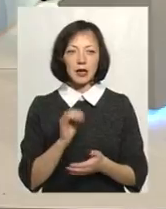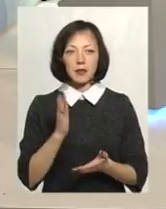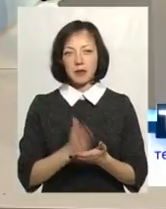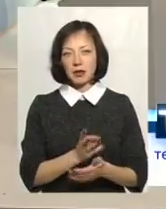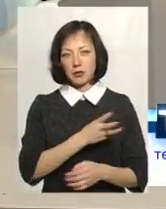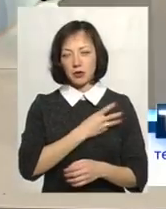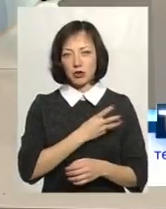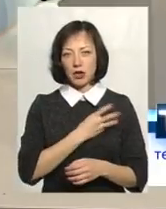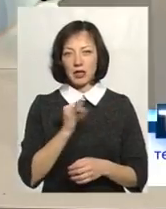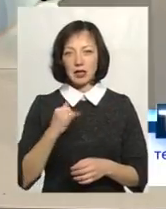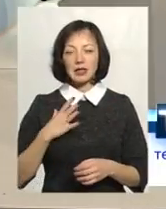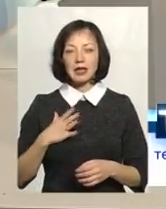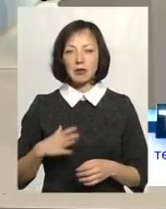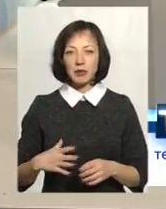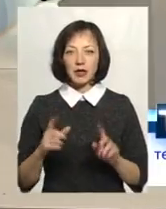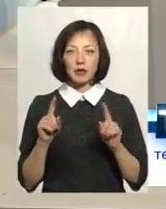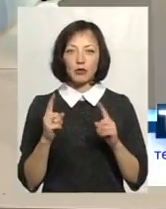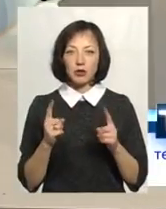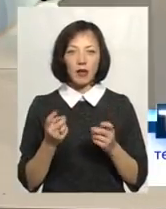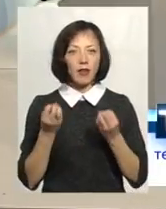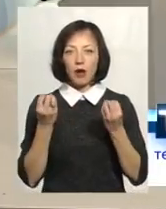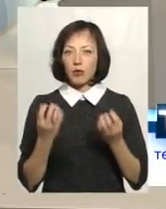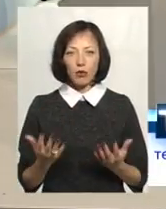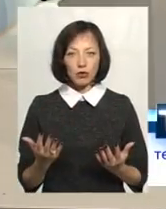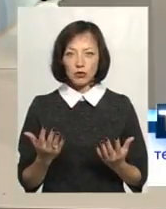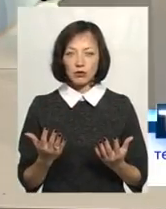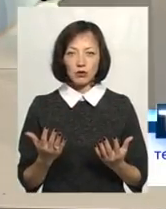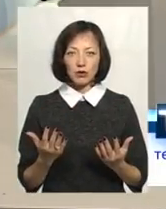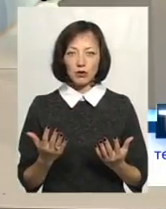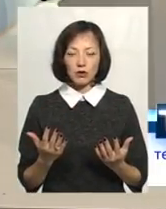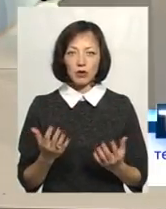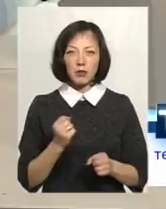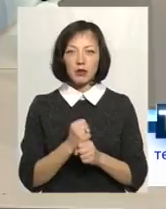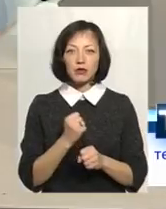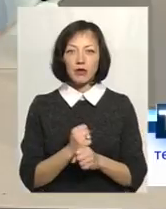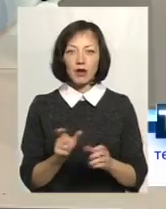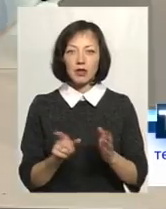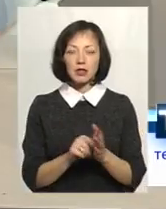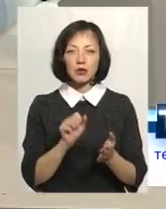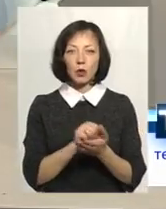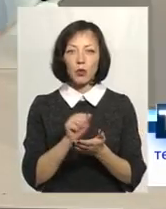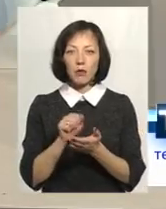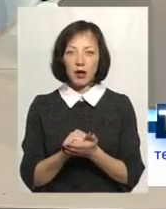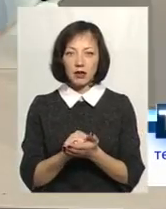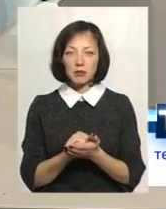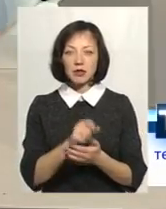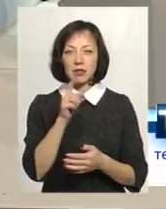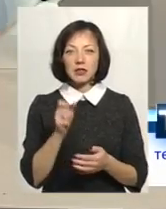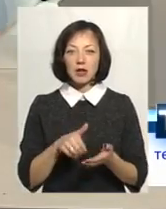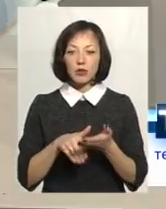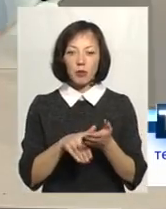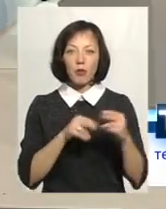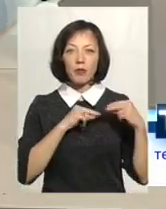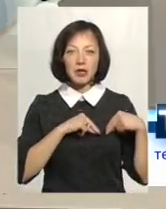бажання, і терпіння. Тому що не просто працювати з документами. За допомогою